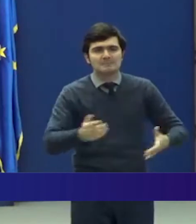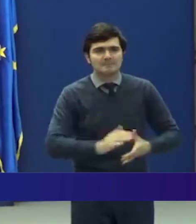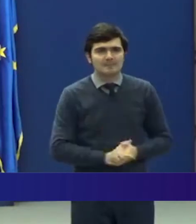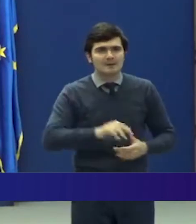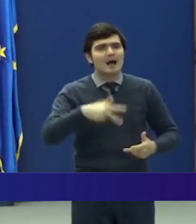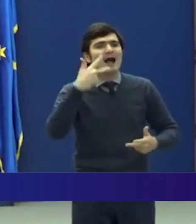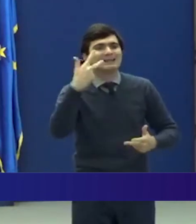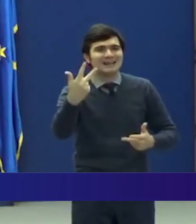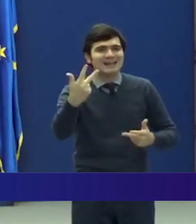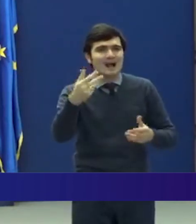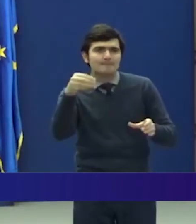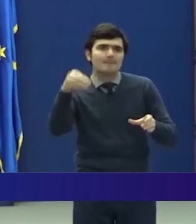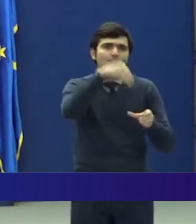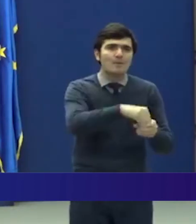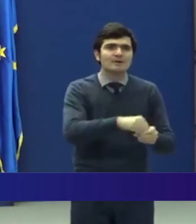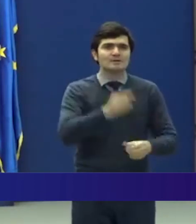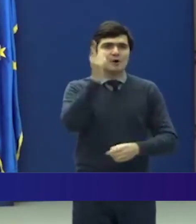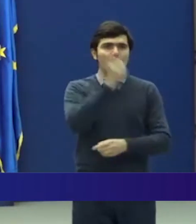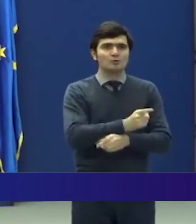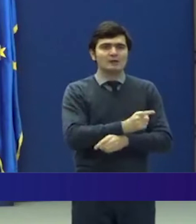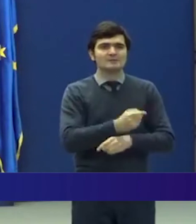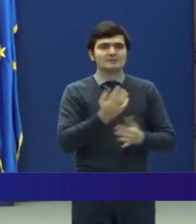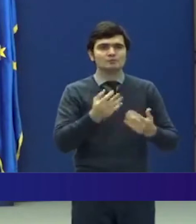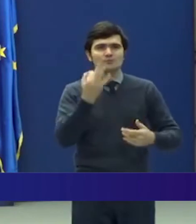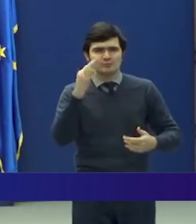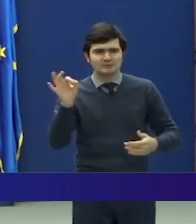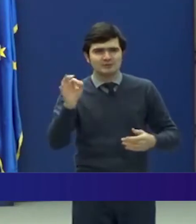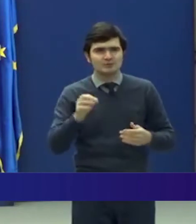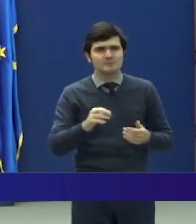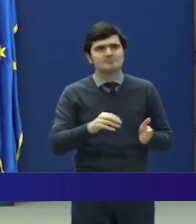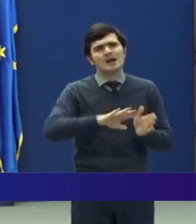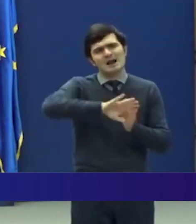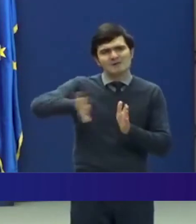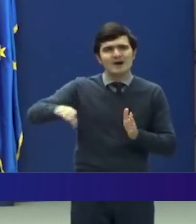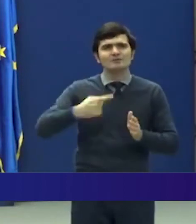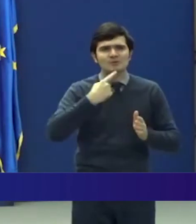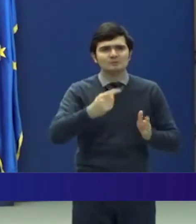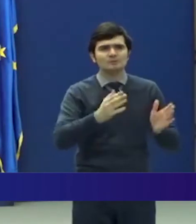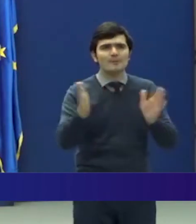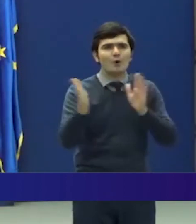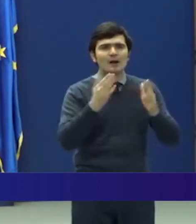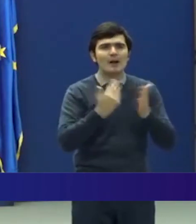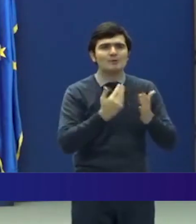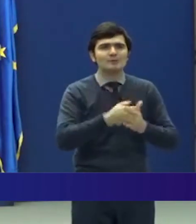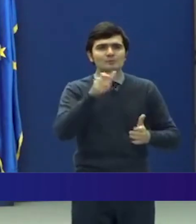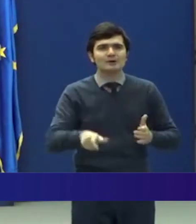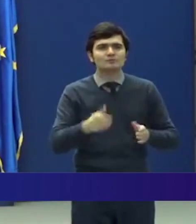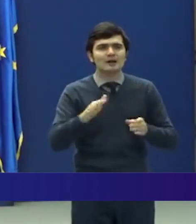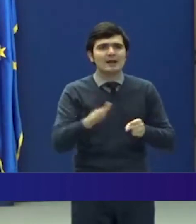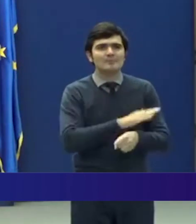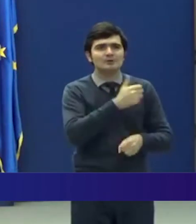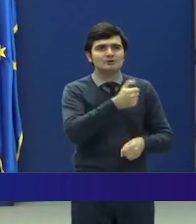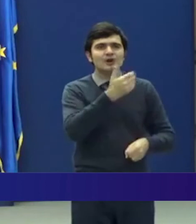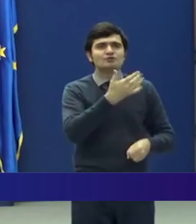O a treia componentă în această ordonanță, după prelungirea programului pentru persoanele care au